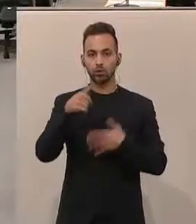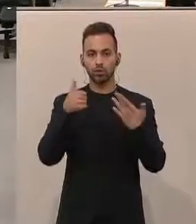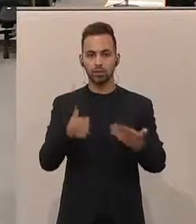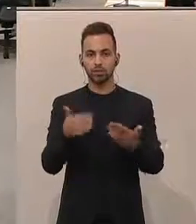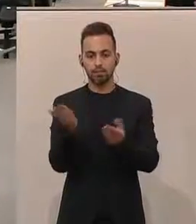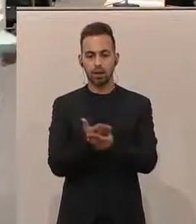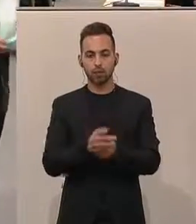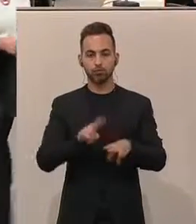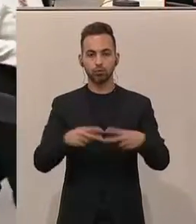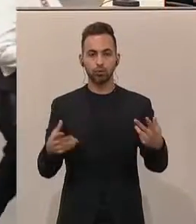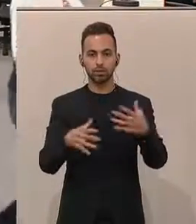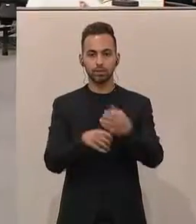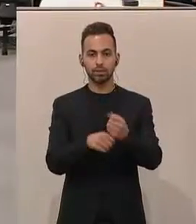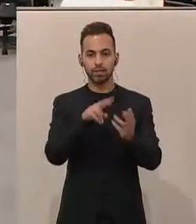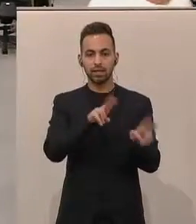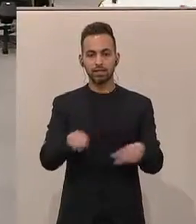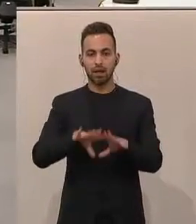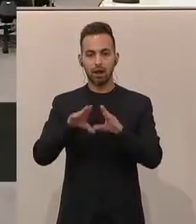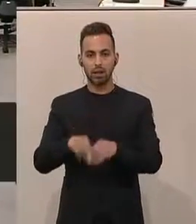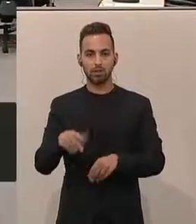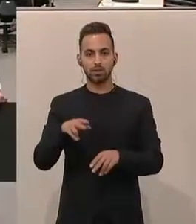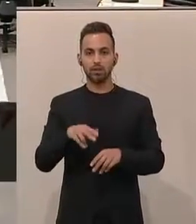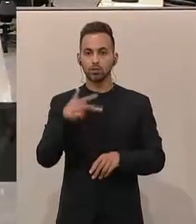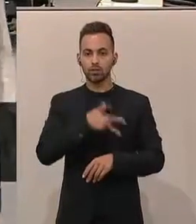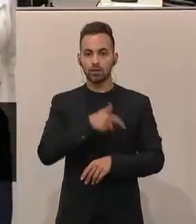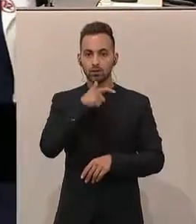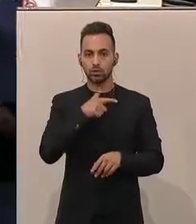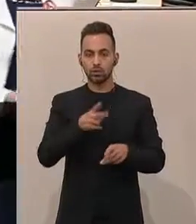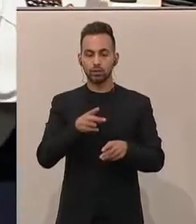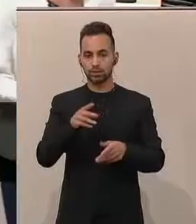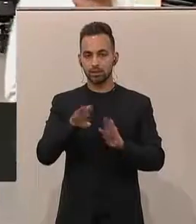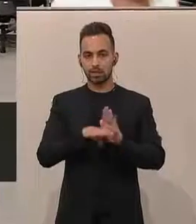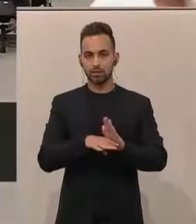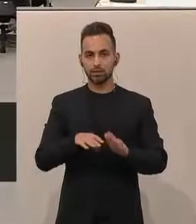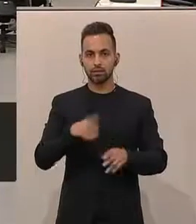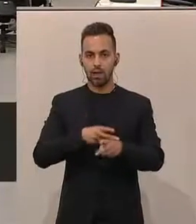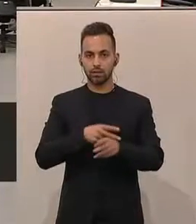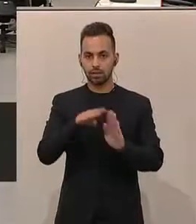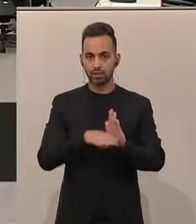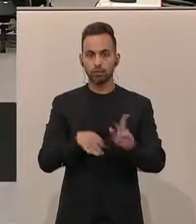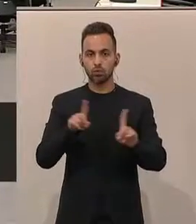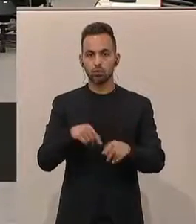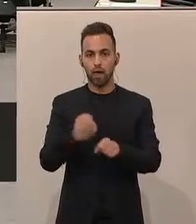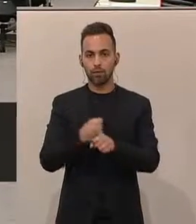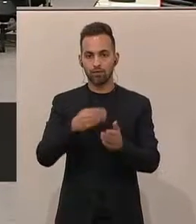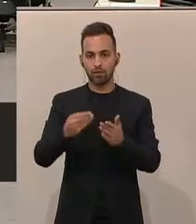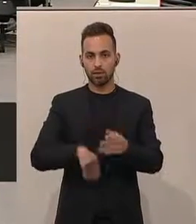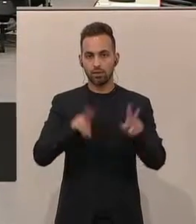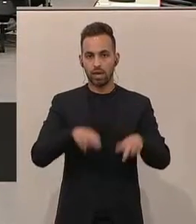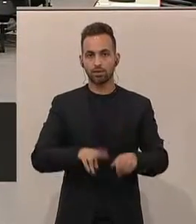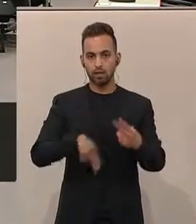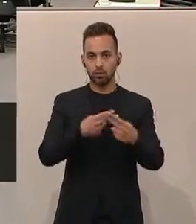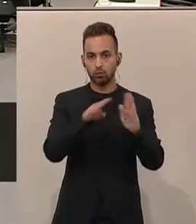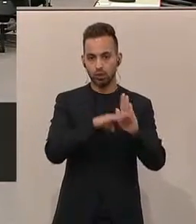allem um die sogenannte Wiedereingliederungsteilzeit. handelt sich dabei um eine Möglichkeit für Arbeitnehmer,